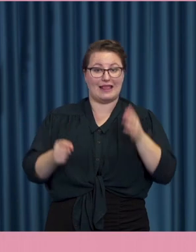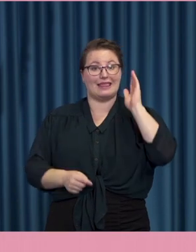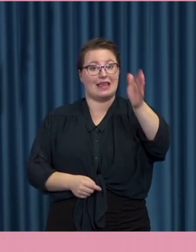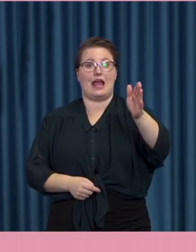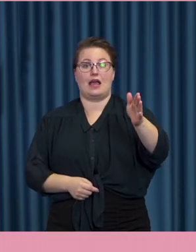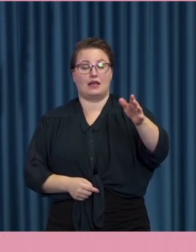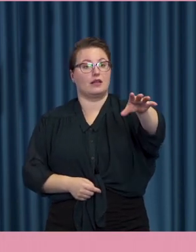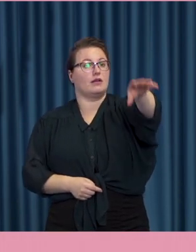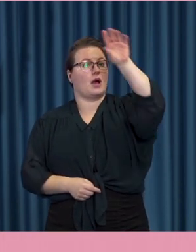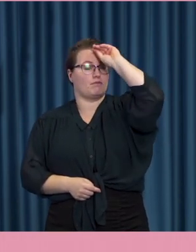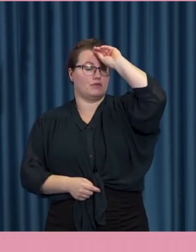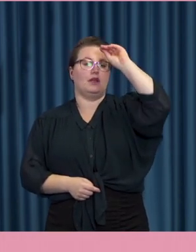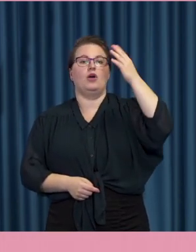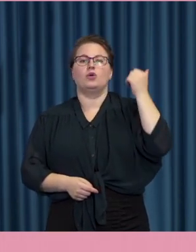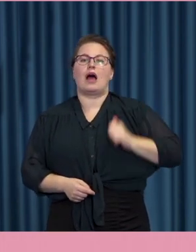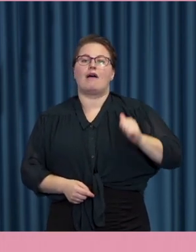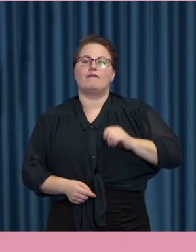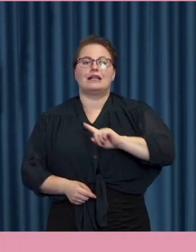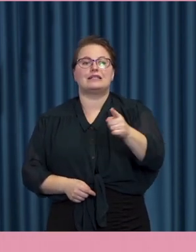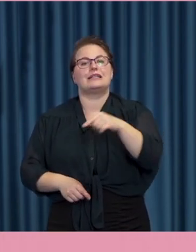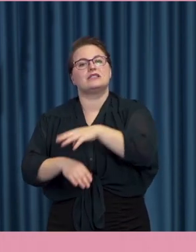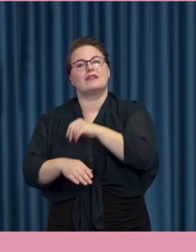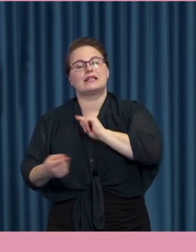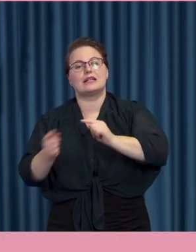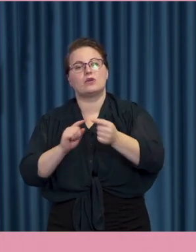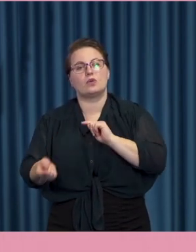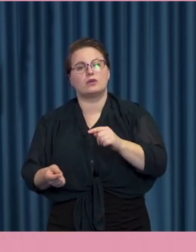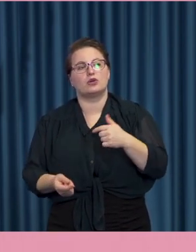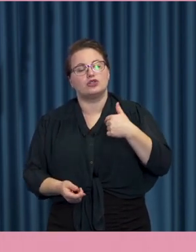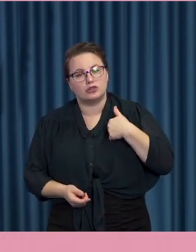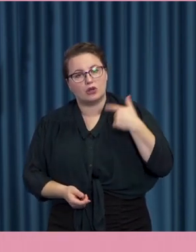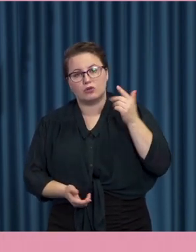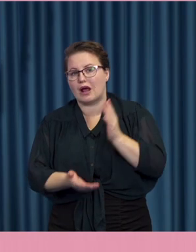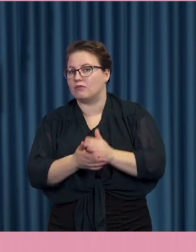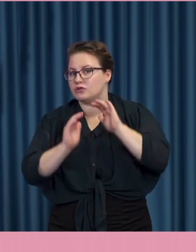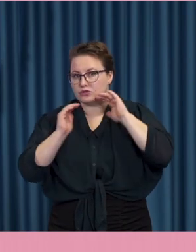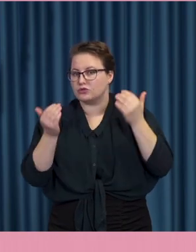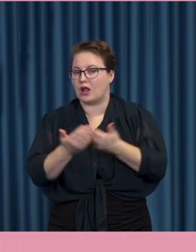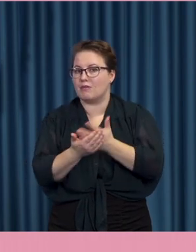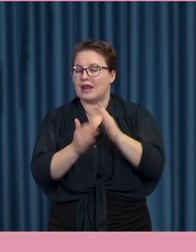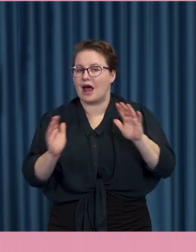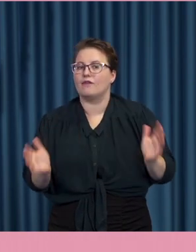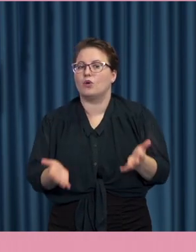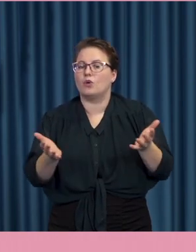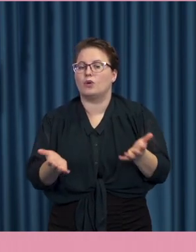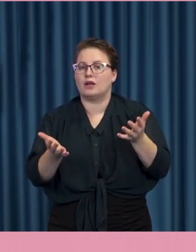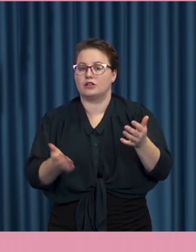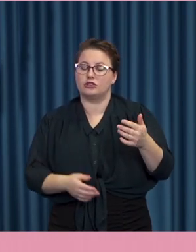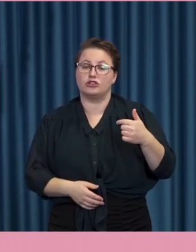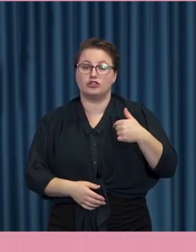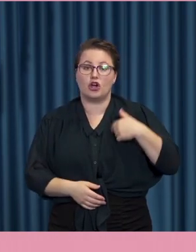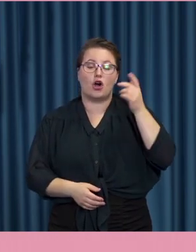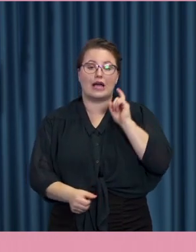i den svenska diskussionen också. där tror jag till exempel att sociala medier har underlättat. Man kan följa en